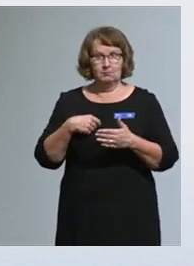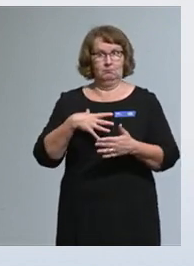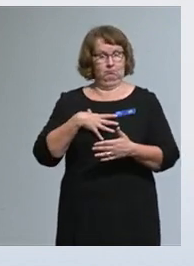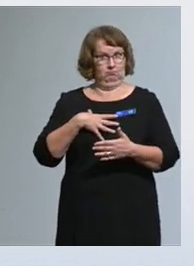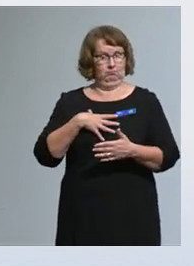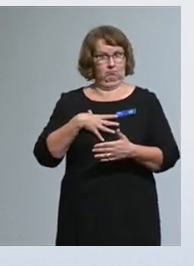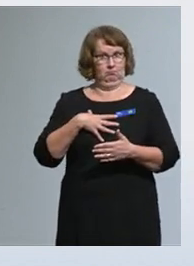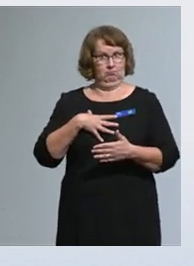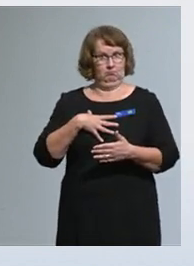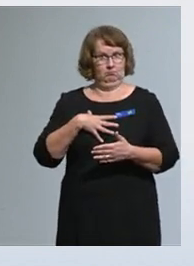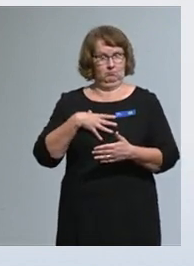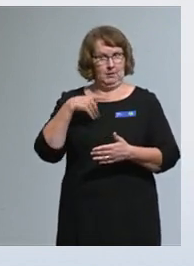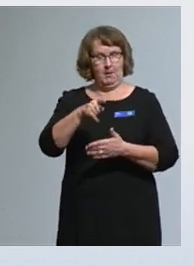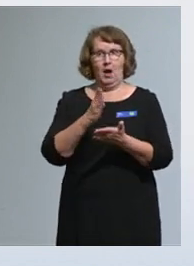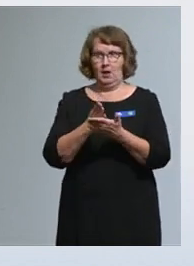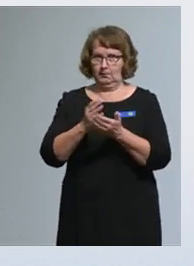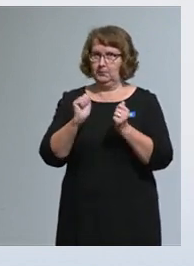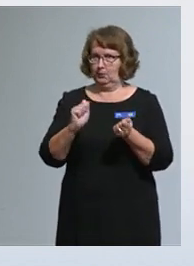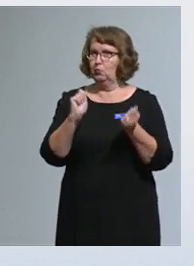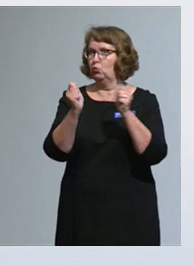Tähän me haluamme muutoksen.